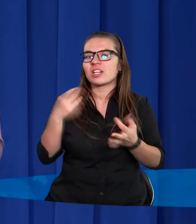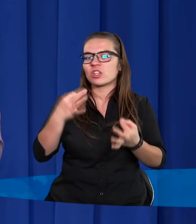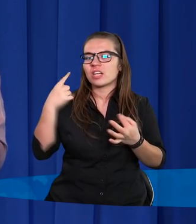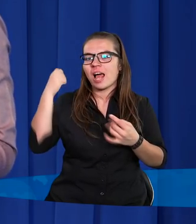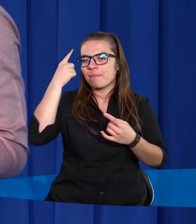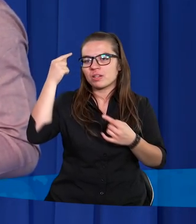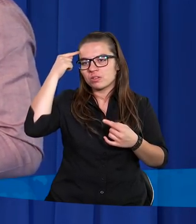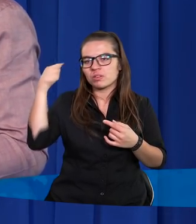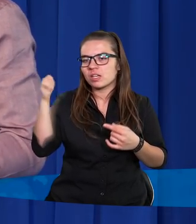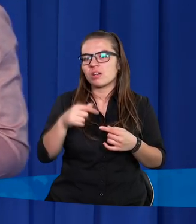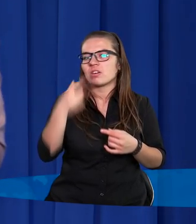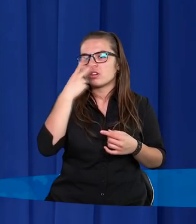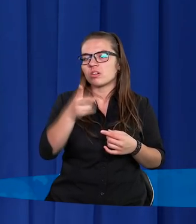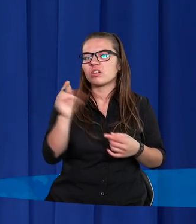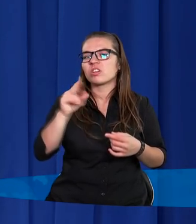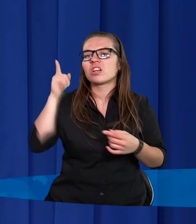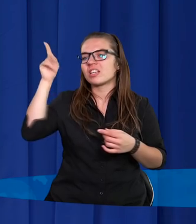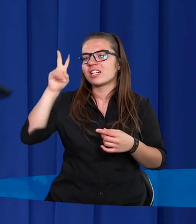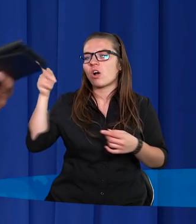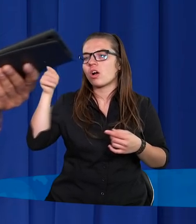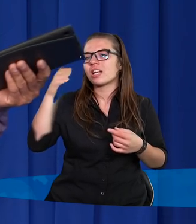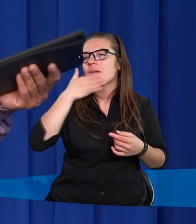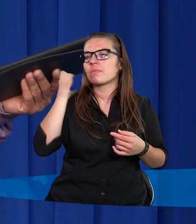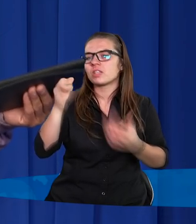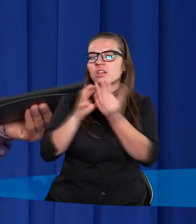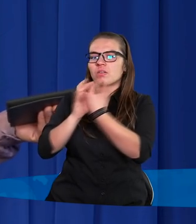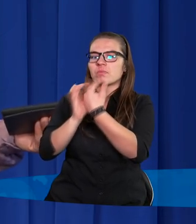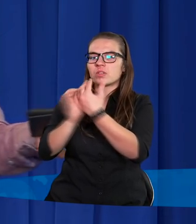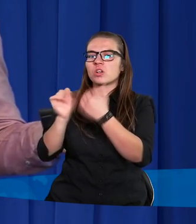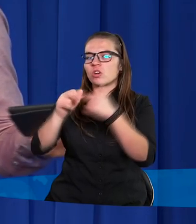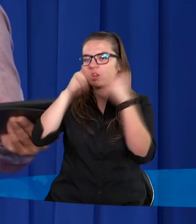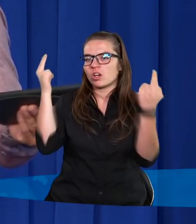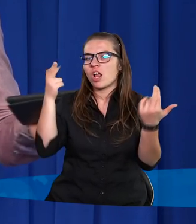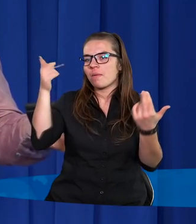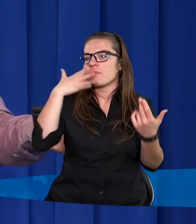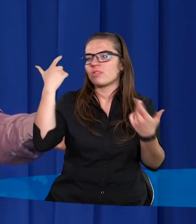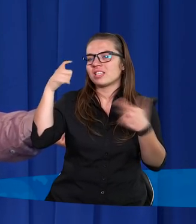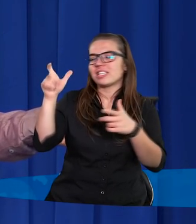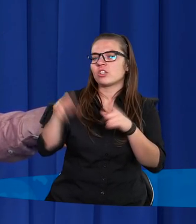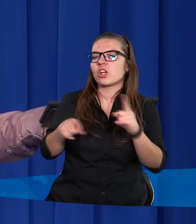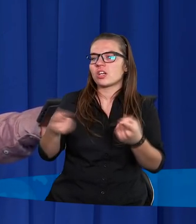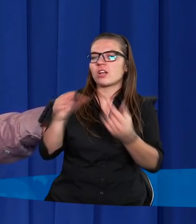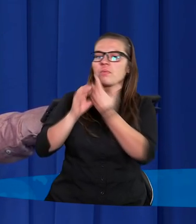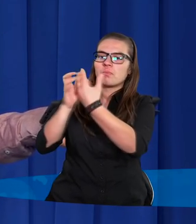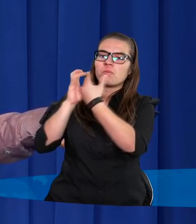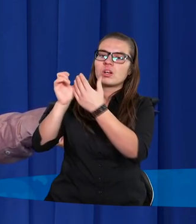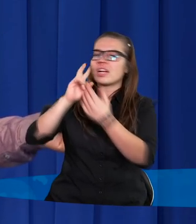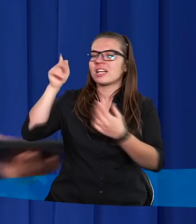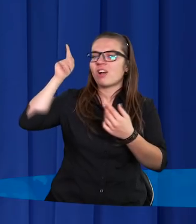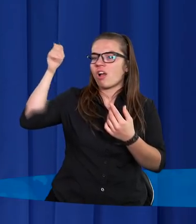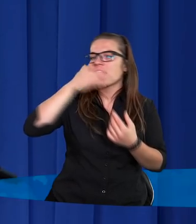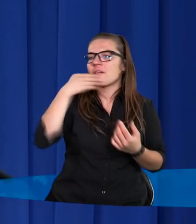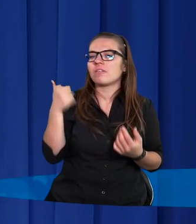przychodzą. Ja wtedy mówiłem, zobaczcie, ja wam pokażę, nikogo tam nie ma. I bluźniłem do nieba i mówiłem, zobaczcie, nic się nie dzieje, nikogo tam nie ma.